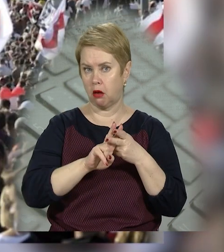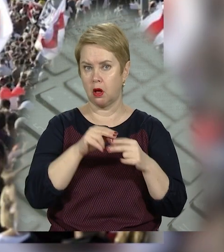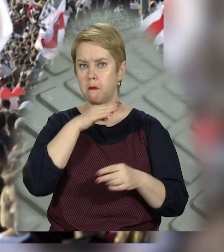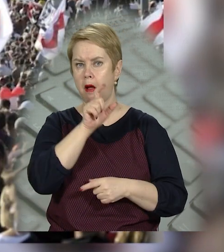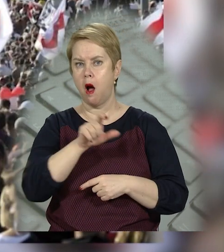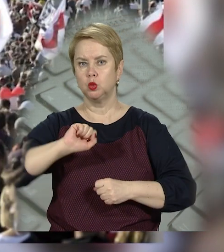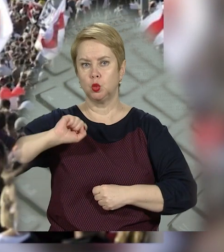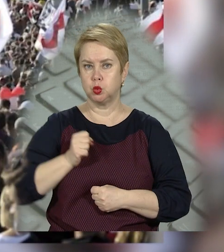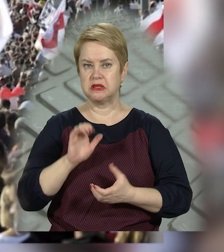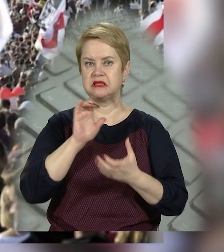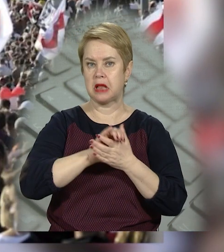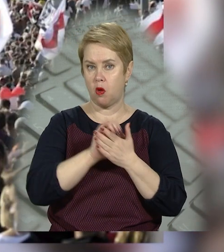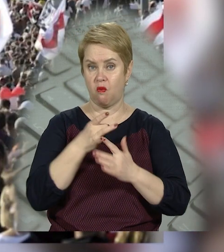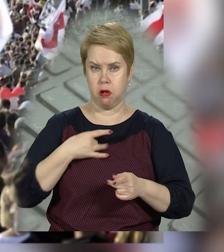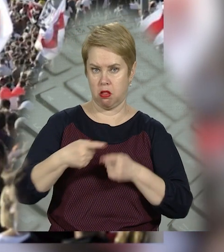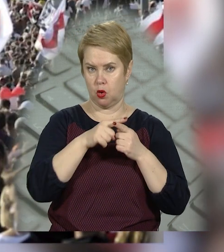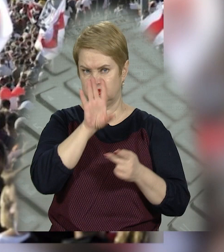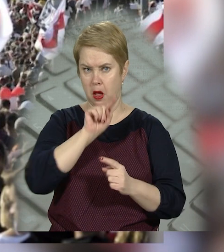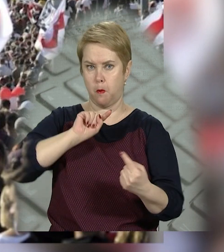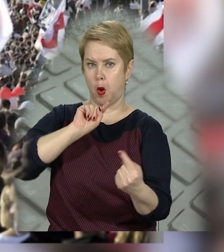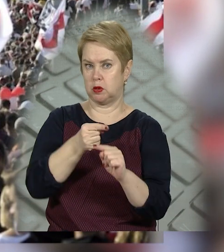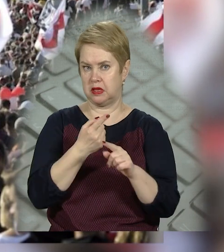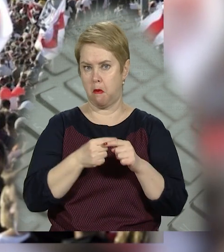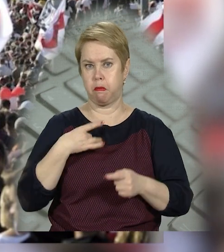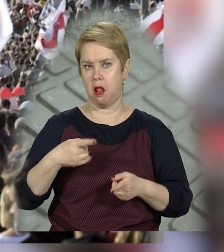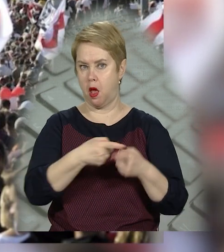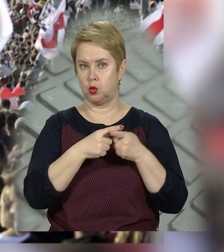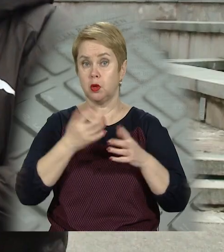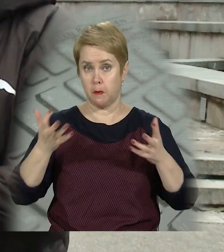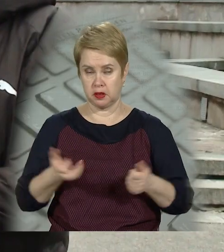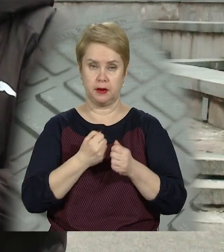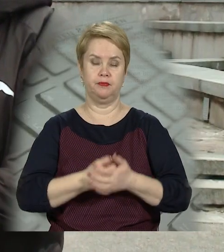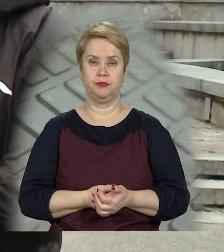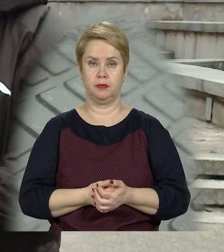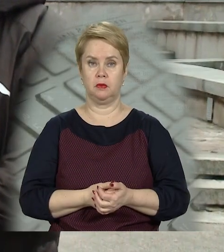як і багато друзів і знайомих. Все через протести опозиції, які вони підтримали.